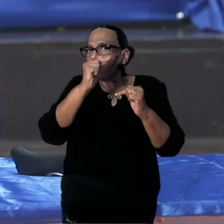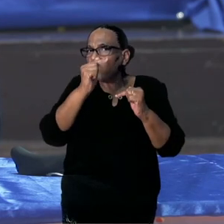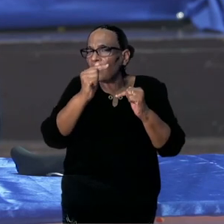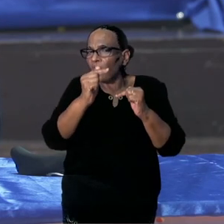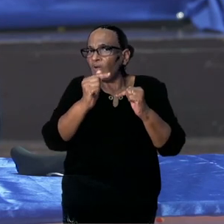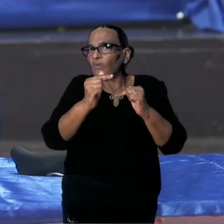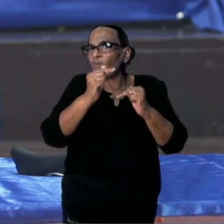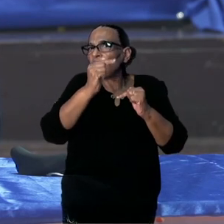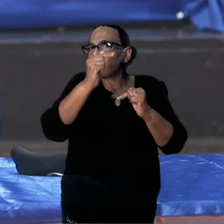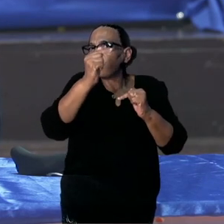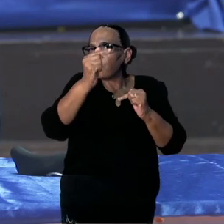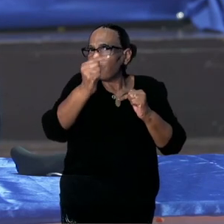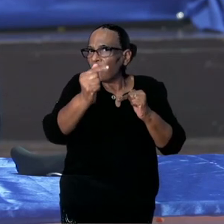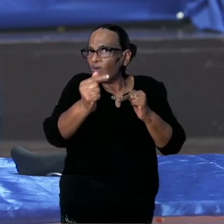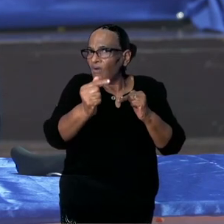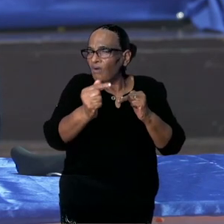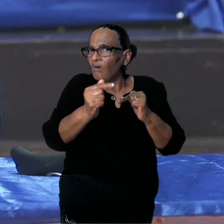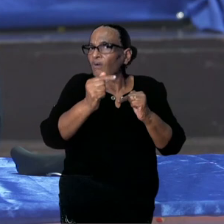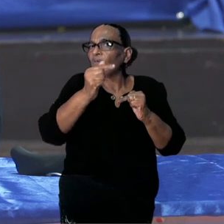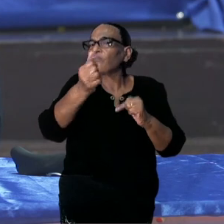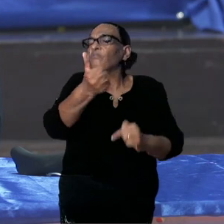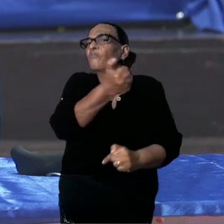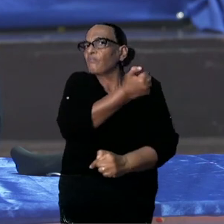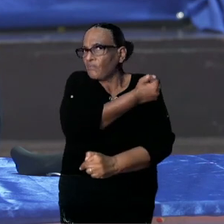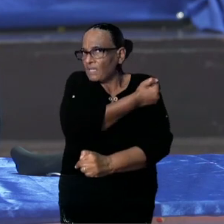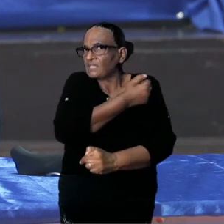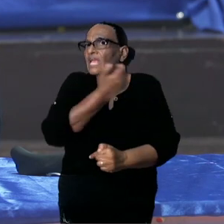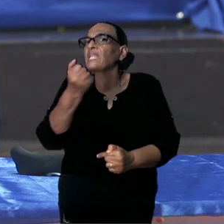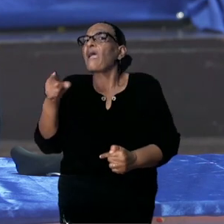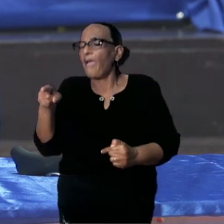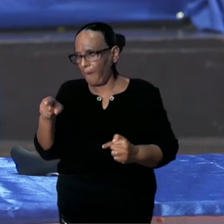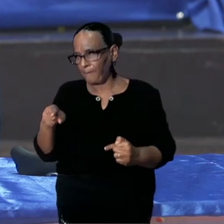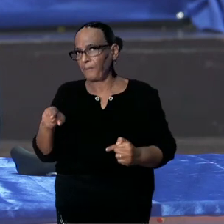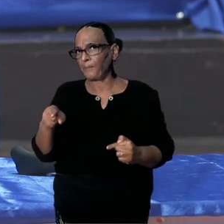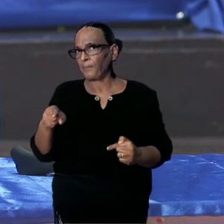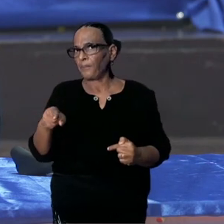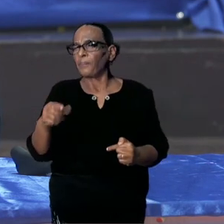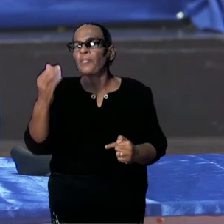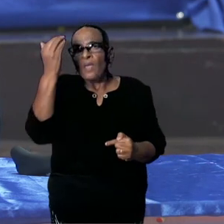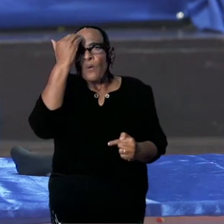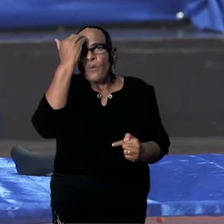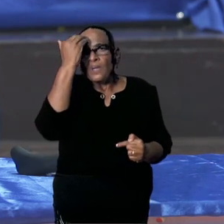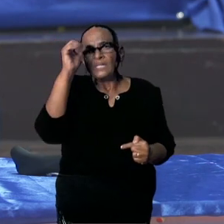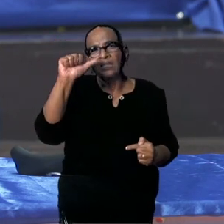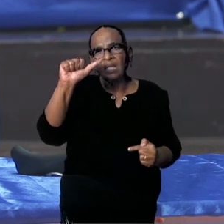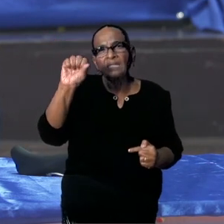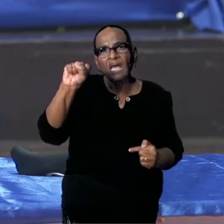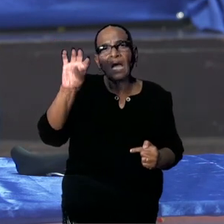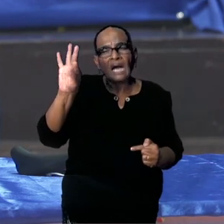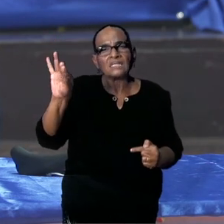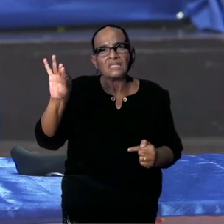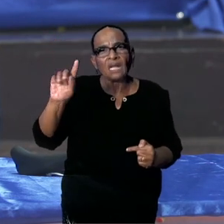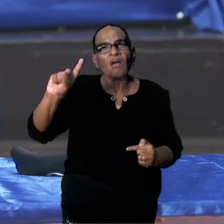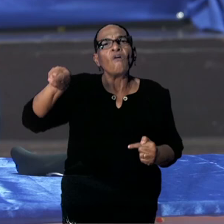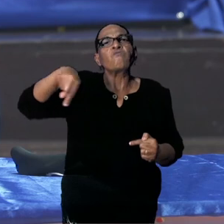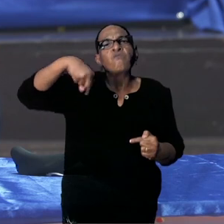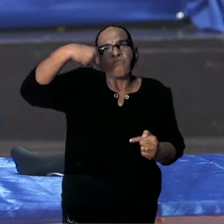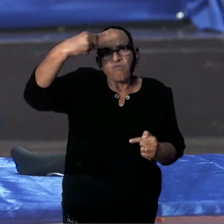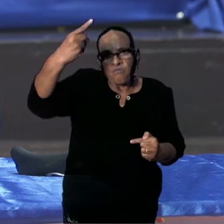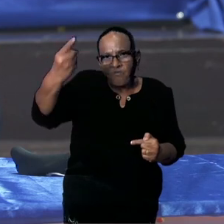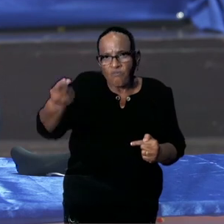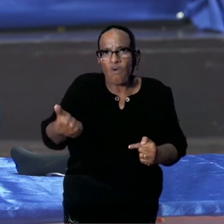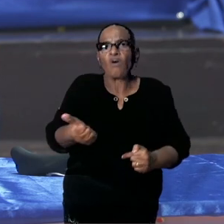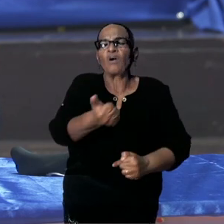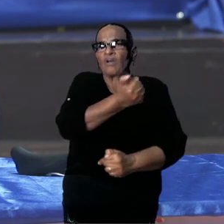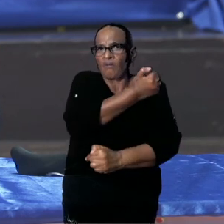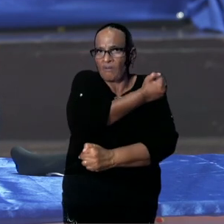aantal vaccins, welke in welke fases zijn, in welke trials ze zitten. Wetende dat AstraZeneca de volgende, dus het volgende vaccin